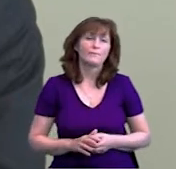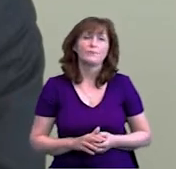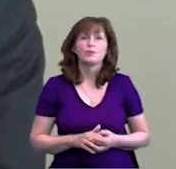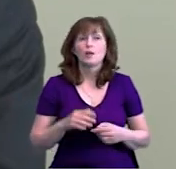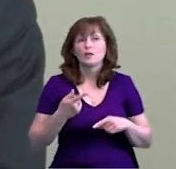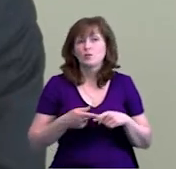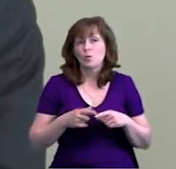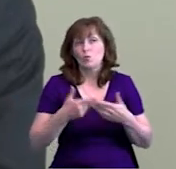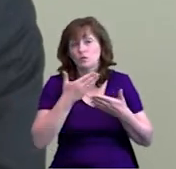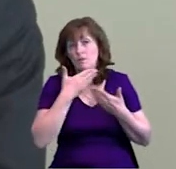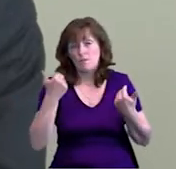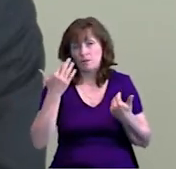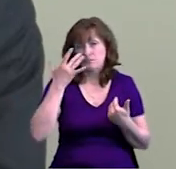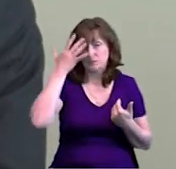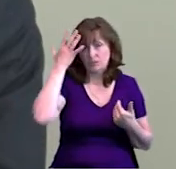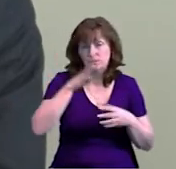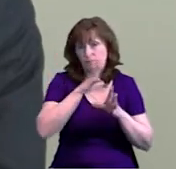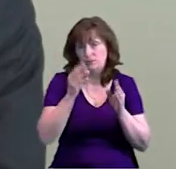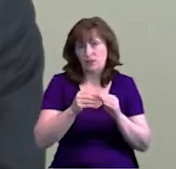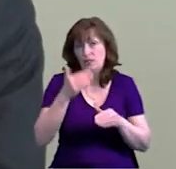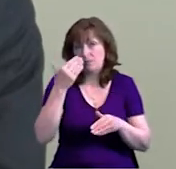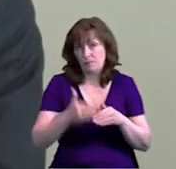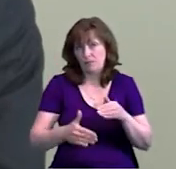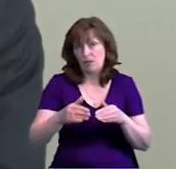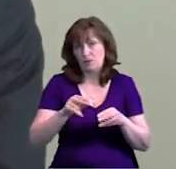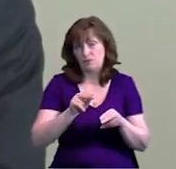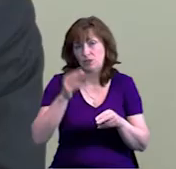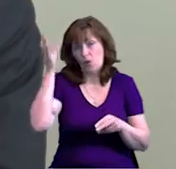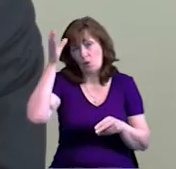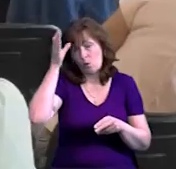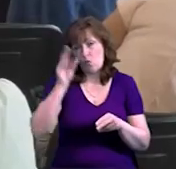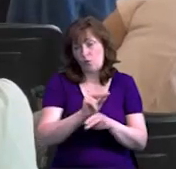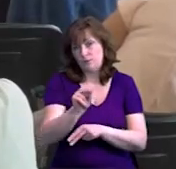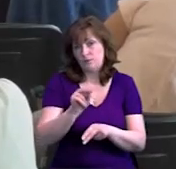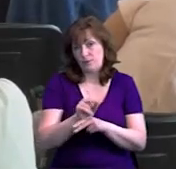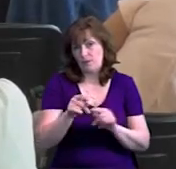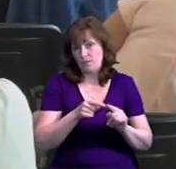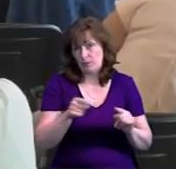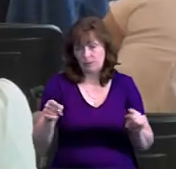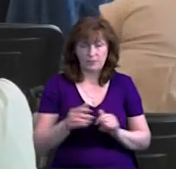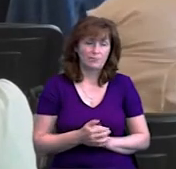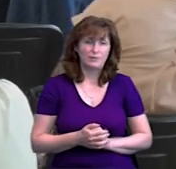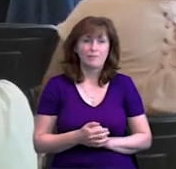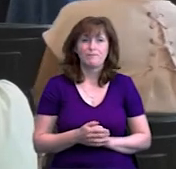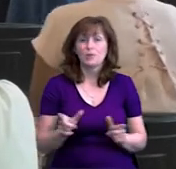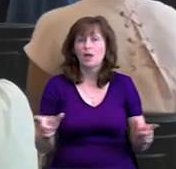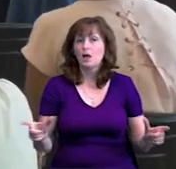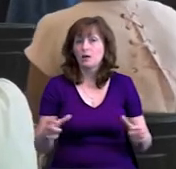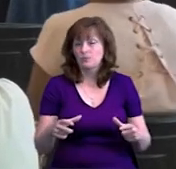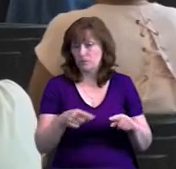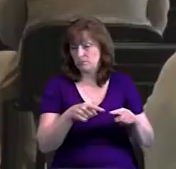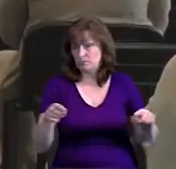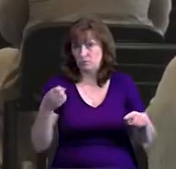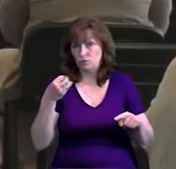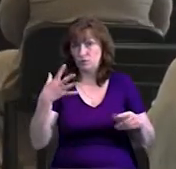одиниць, тому немає сенсу взагалі припиняти освітній процес на території всіх держав. Карантин триватиме 14 днів. За цей